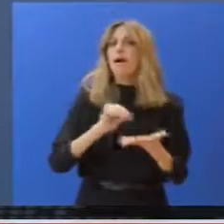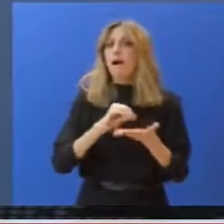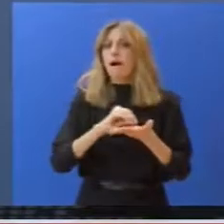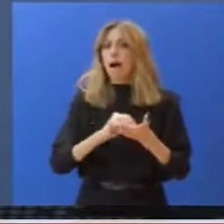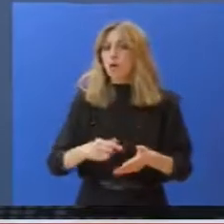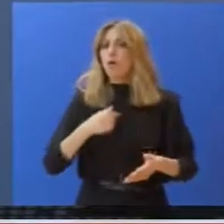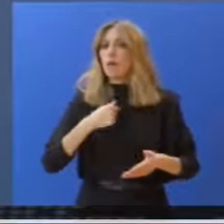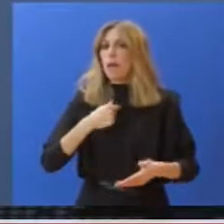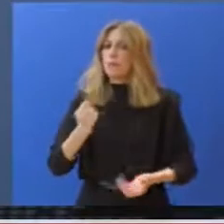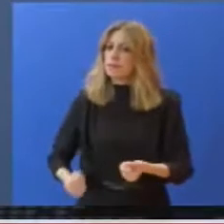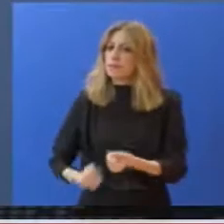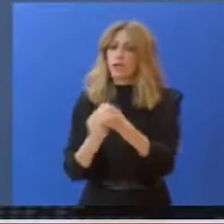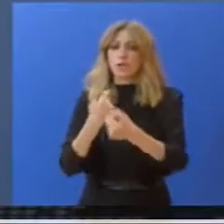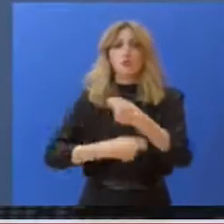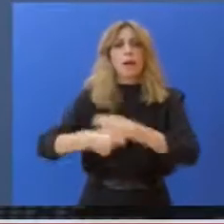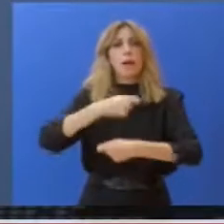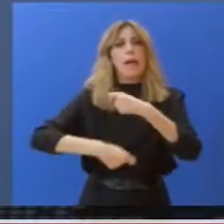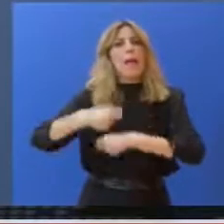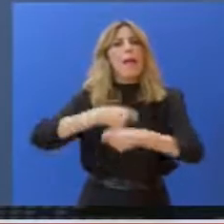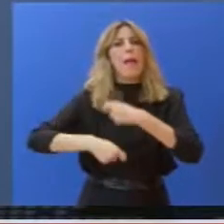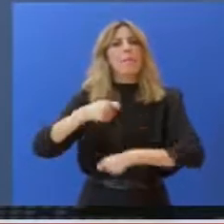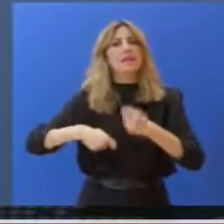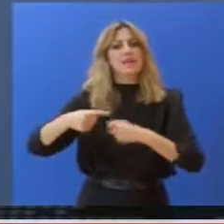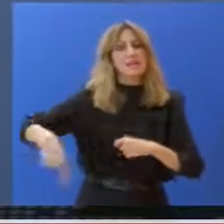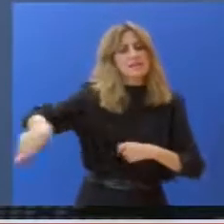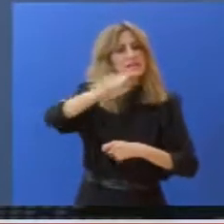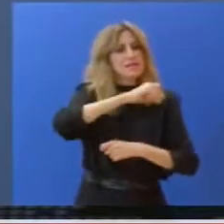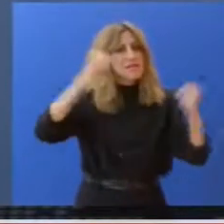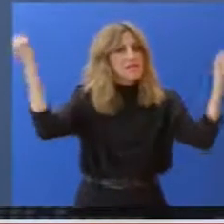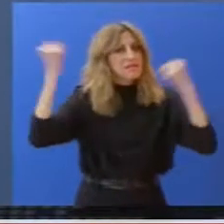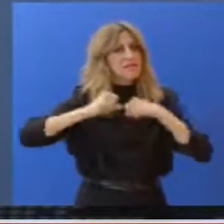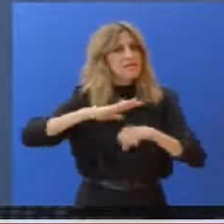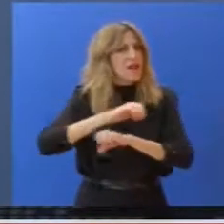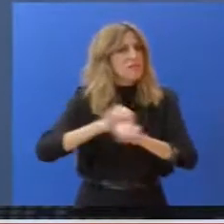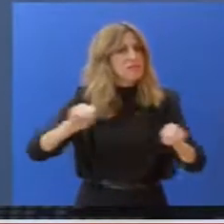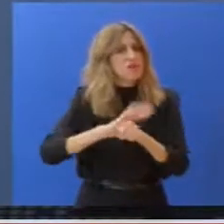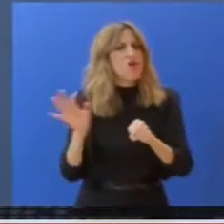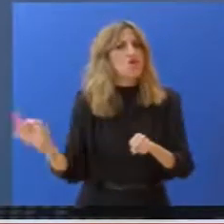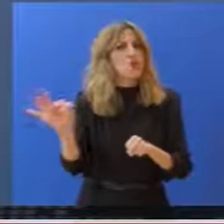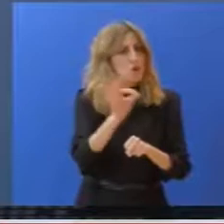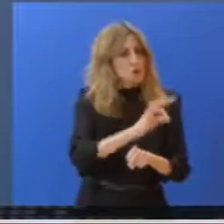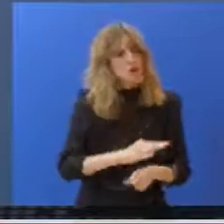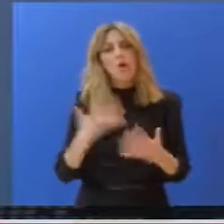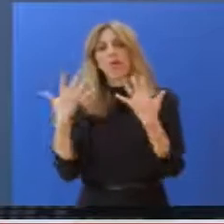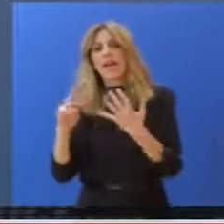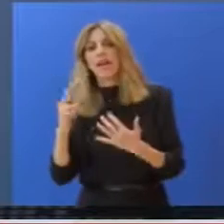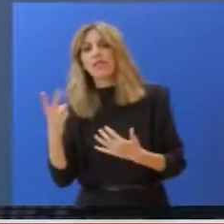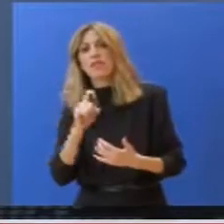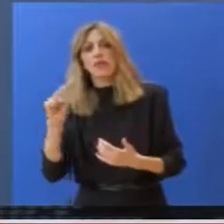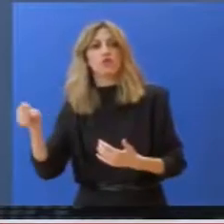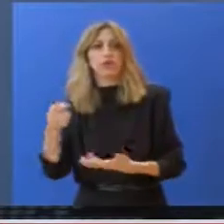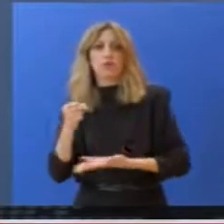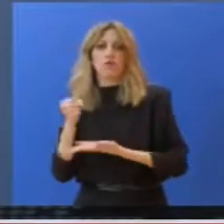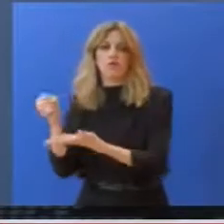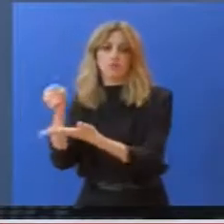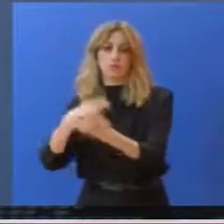ρευστότητας των επιχειρήσεων για να ανταπεξέλθουν στις δυσκολίες αυτών των ημερών, το οποίο ενέρχεται περίπου στα 10 δισεκατομμύρια ευρώ. Η